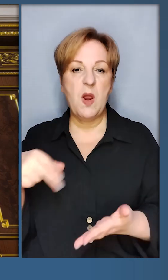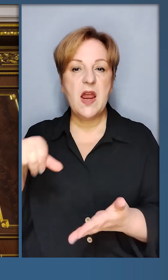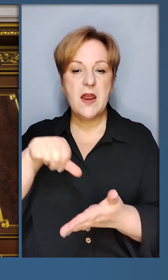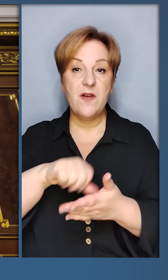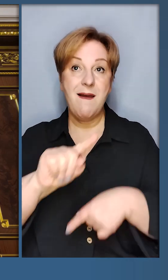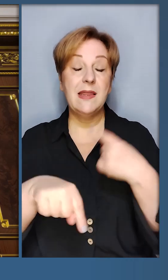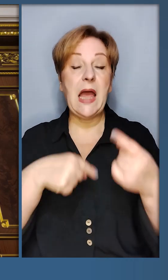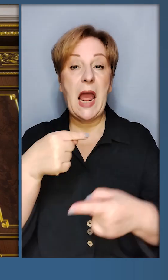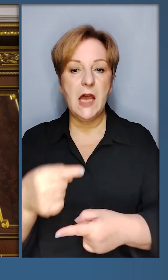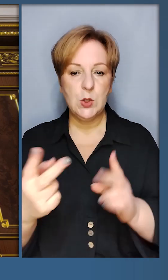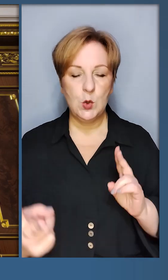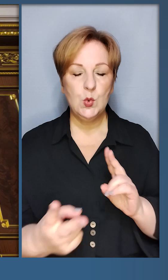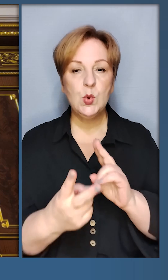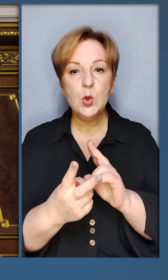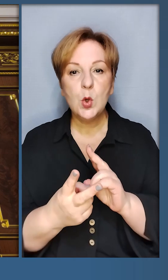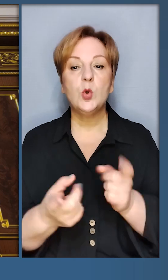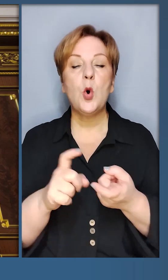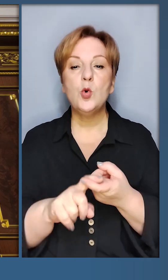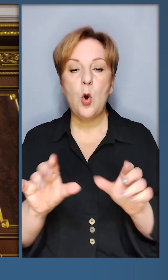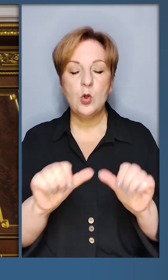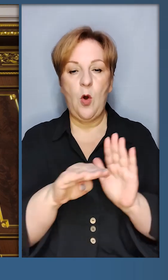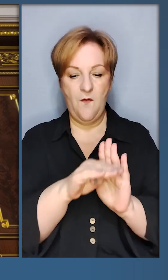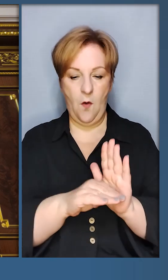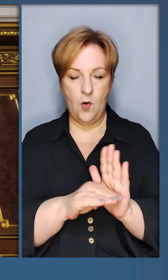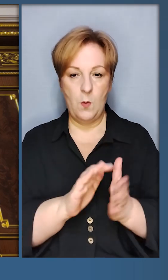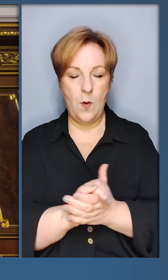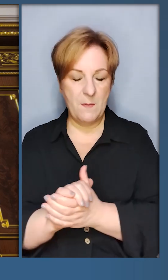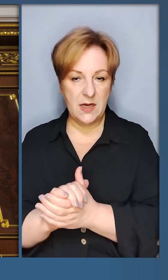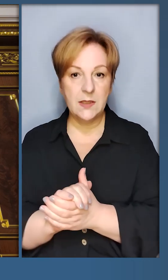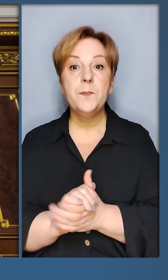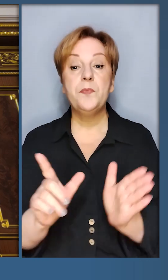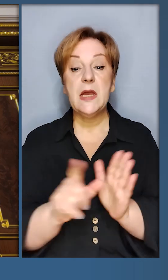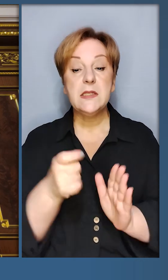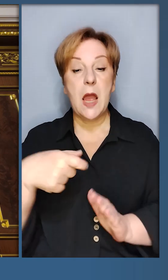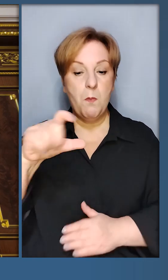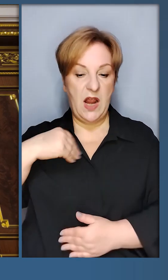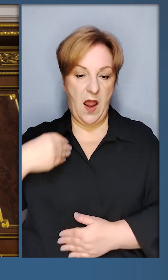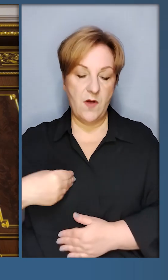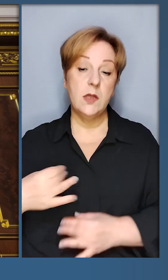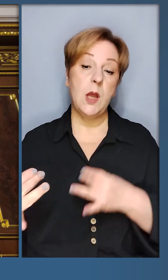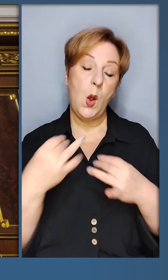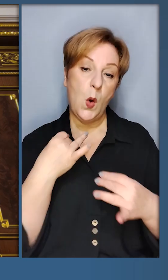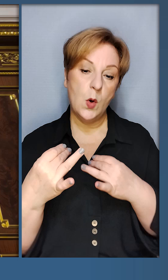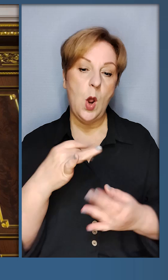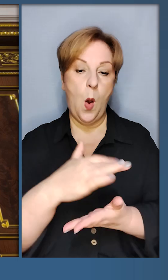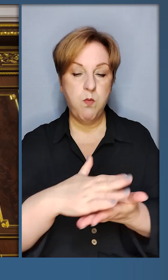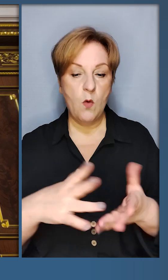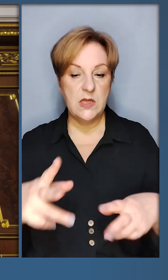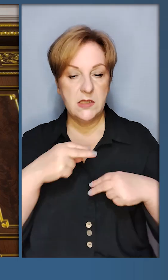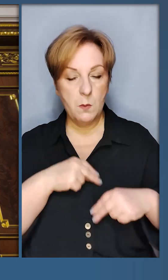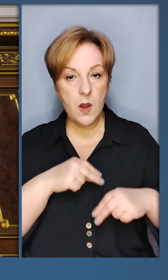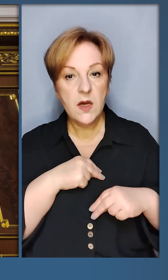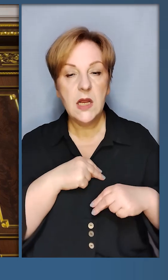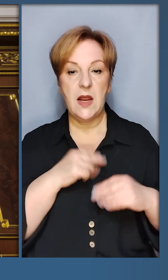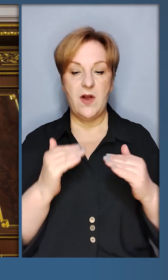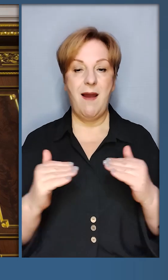взяти участь в наступній зустрічі щодо формули миру. З президентом Франції обговорили подальшу